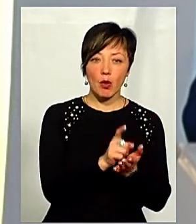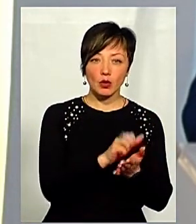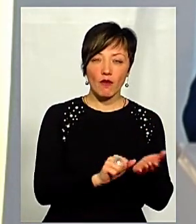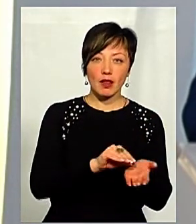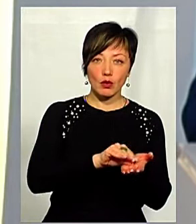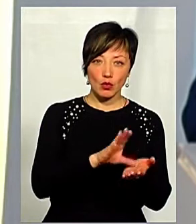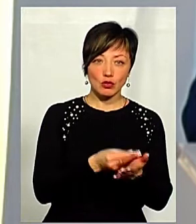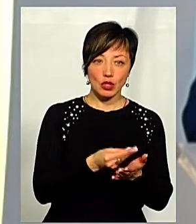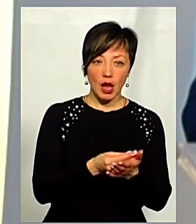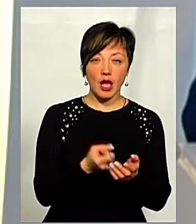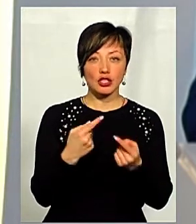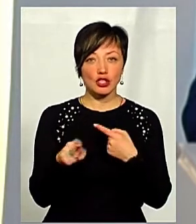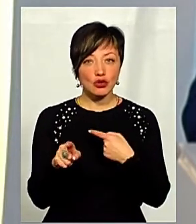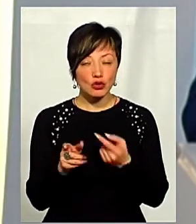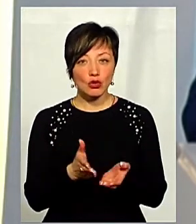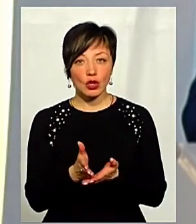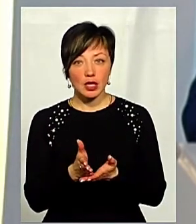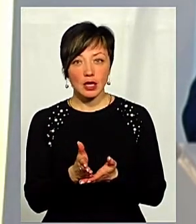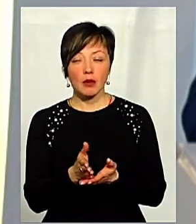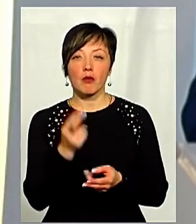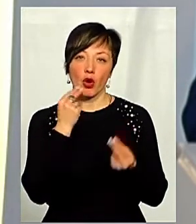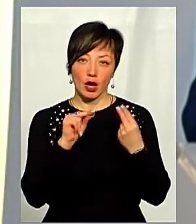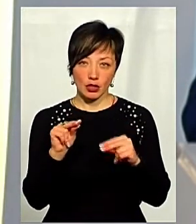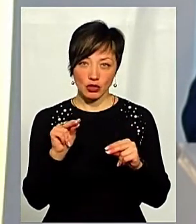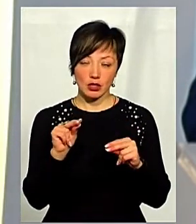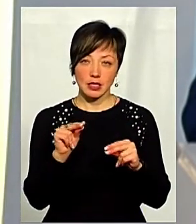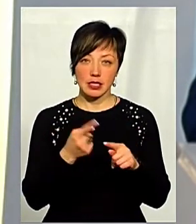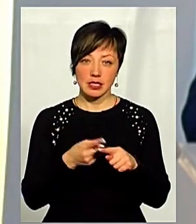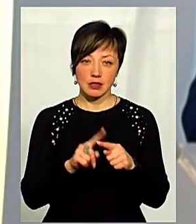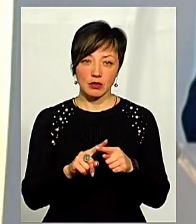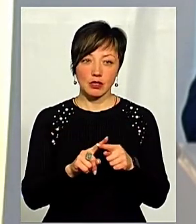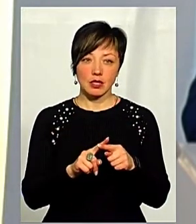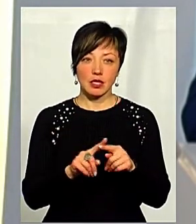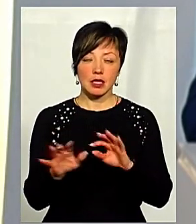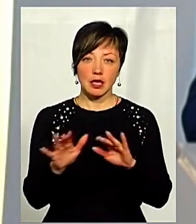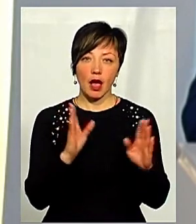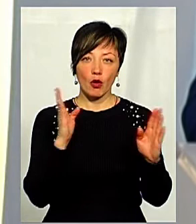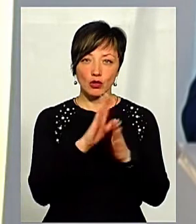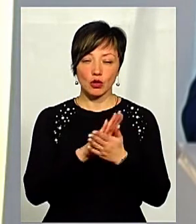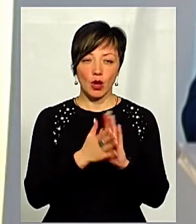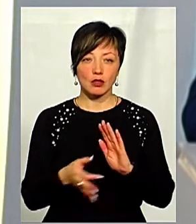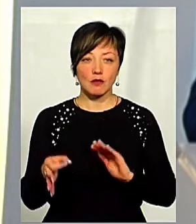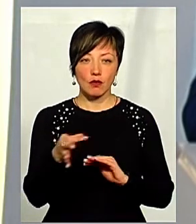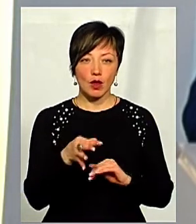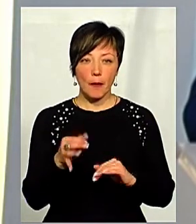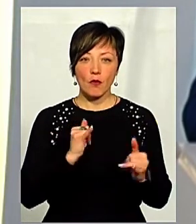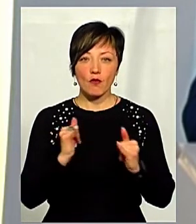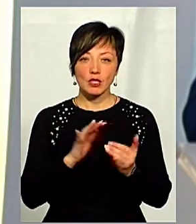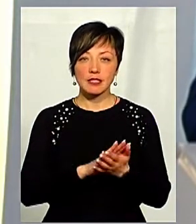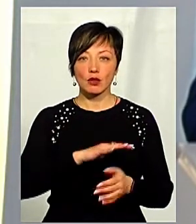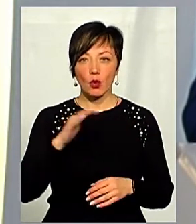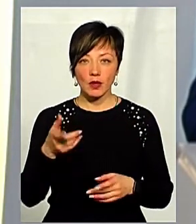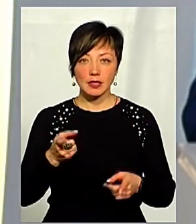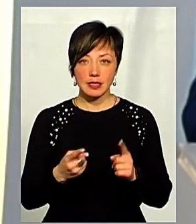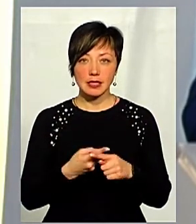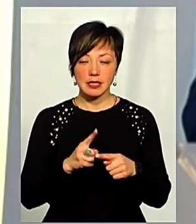надходження, які в бюджет, а з іншої сторони вони і покращать ці дії, екологічну ситуацію в області. Щодо погодження з відходами,